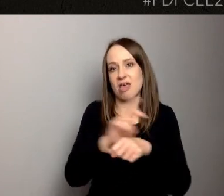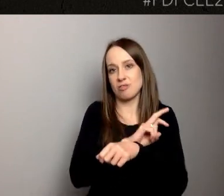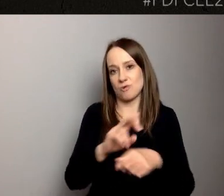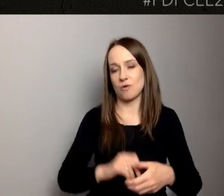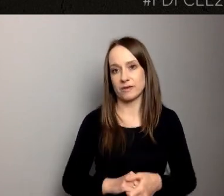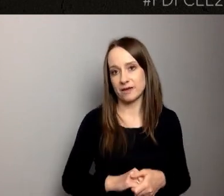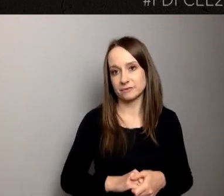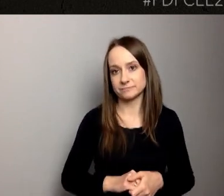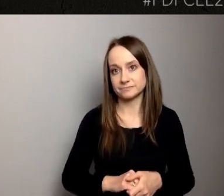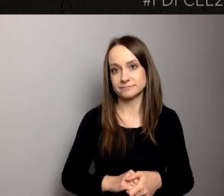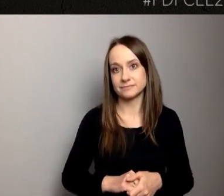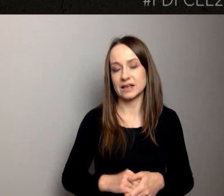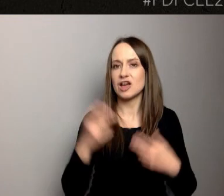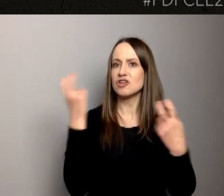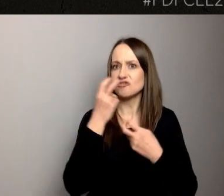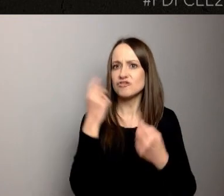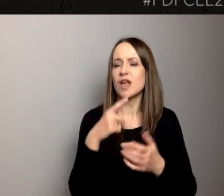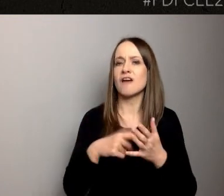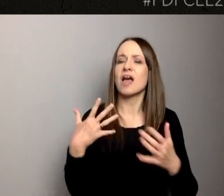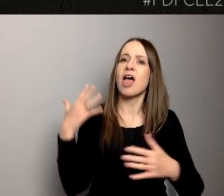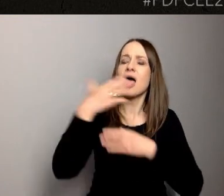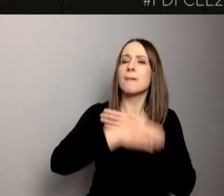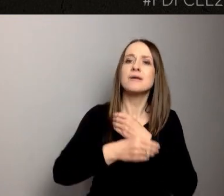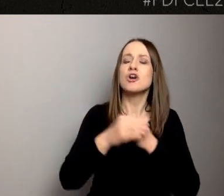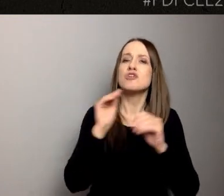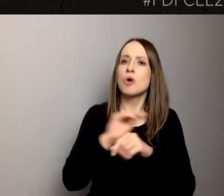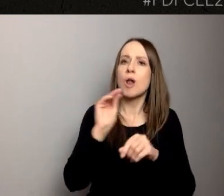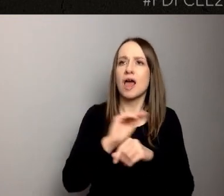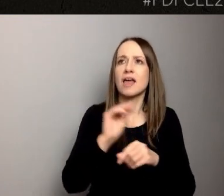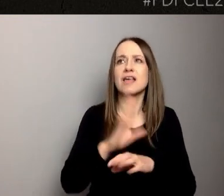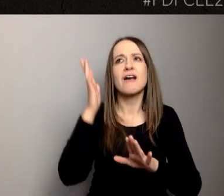koniec szkolenia, kiedy poznaliśmy różne możliwości pozyskania danych o mieście,